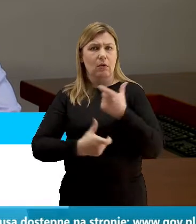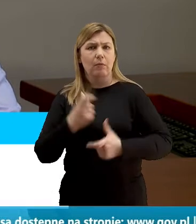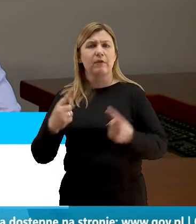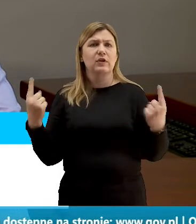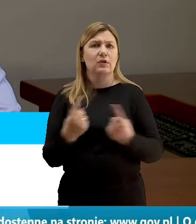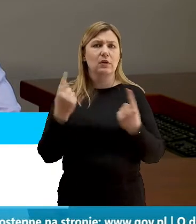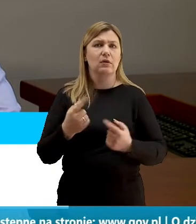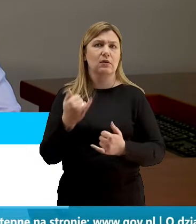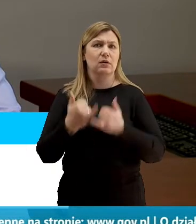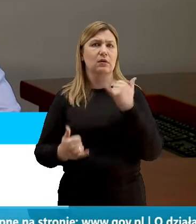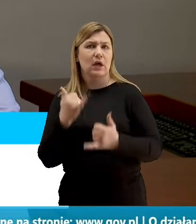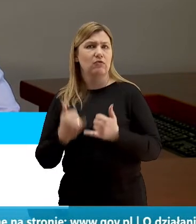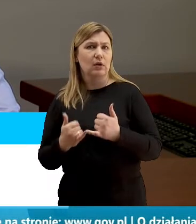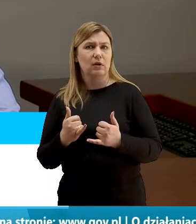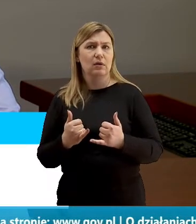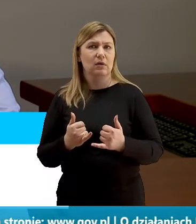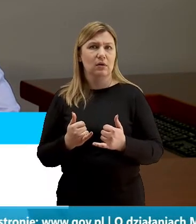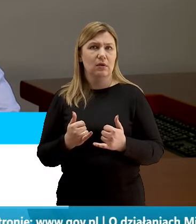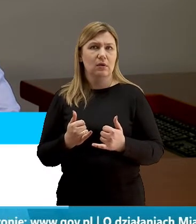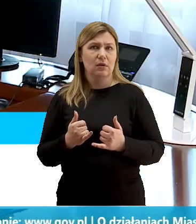takich wskazań.